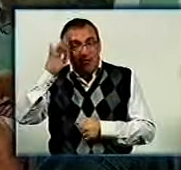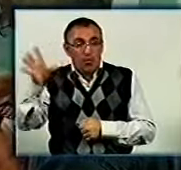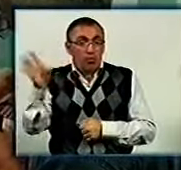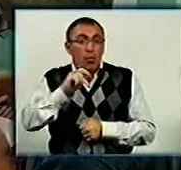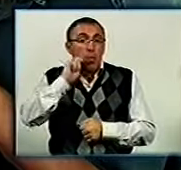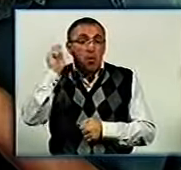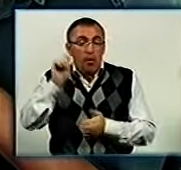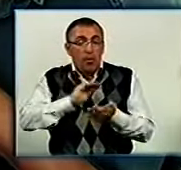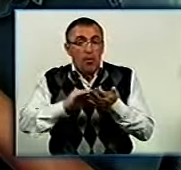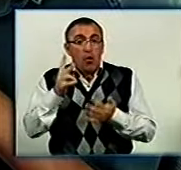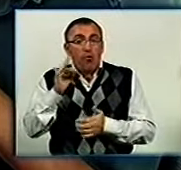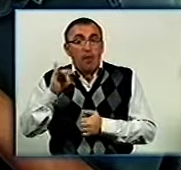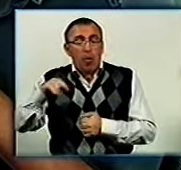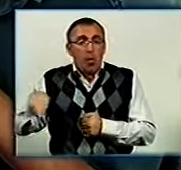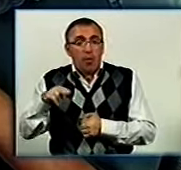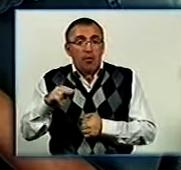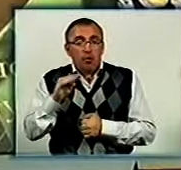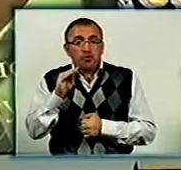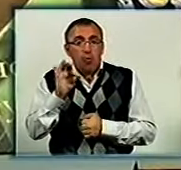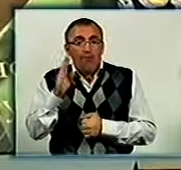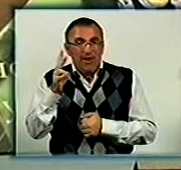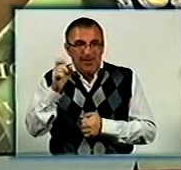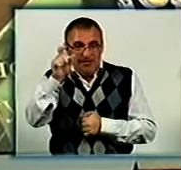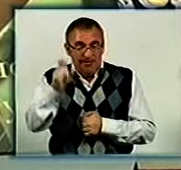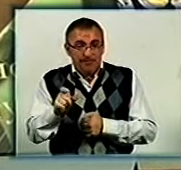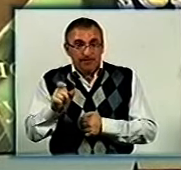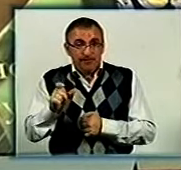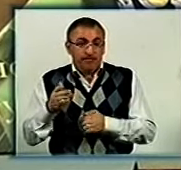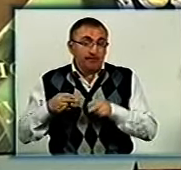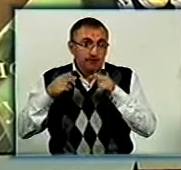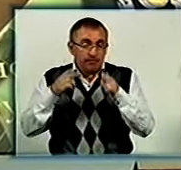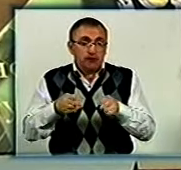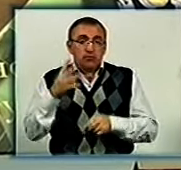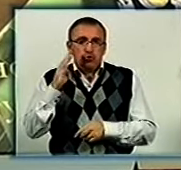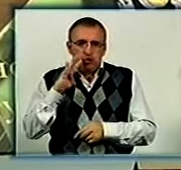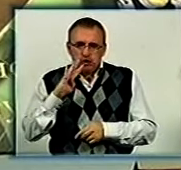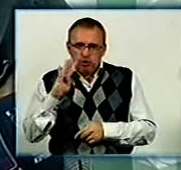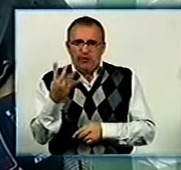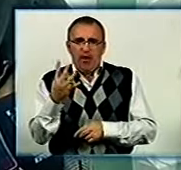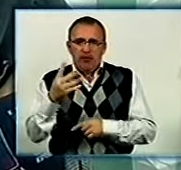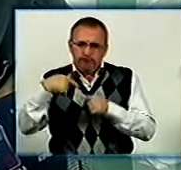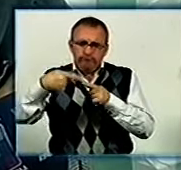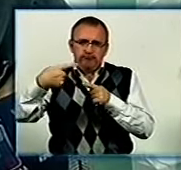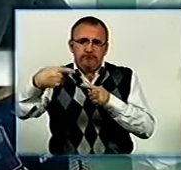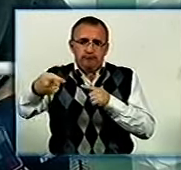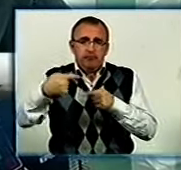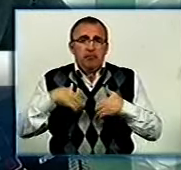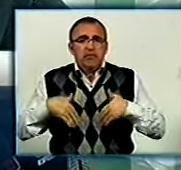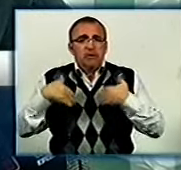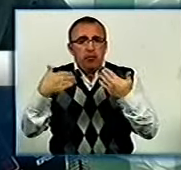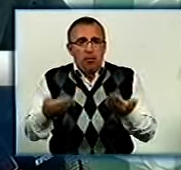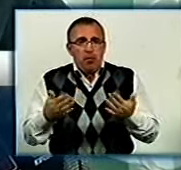Україну письменник з Новомиргорода Олександр Жовна. На вересневі самоцвіти приїжджає четвертий рік поспіль. Мені запропонували